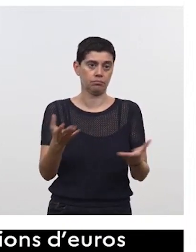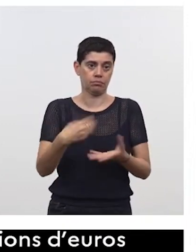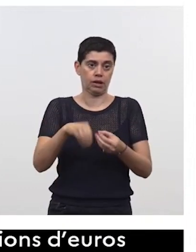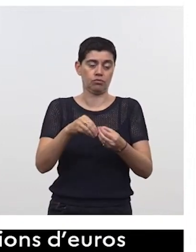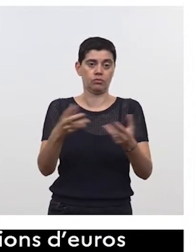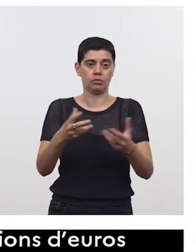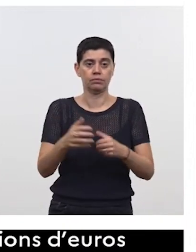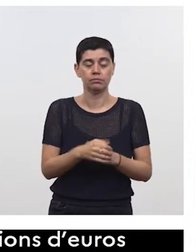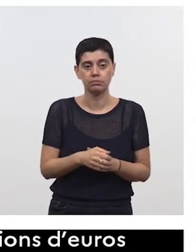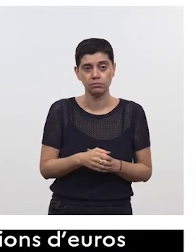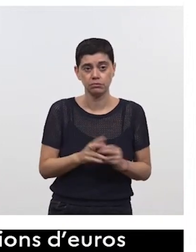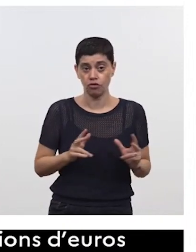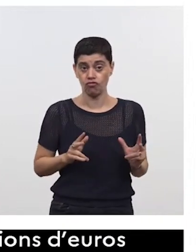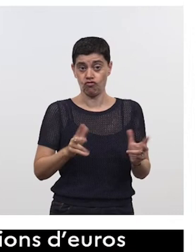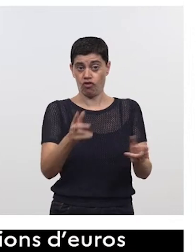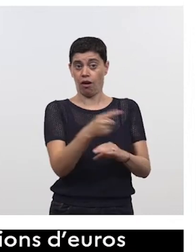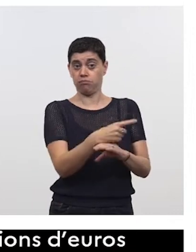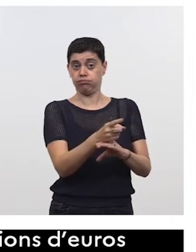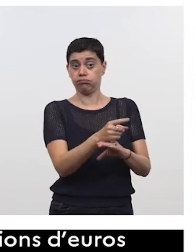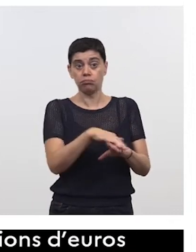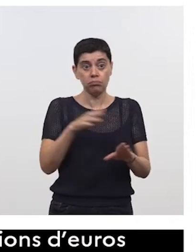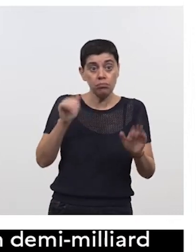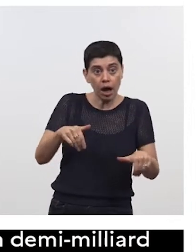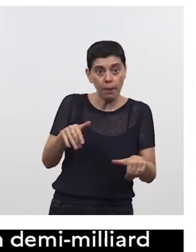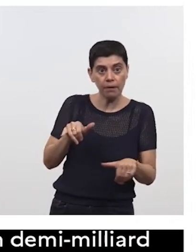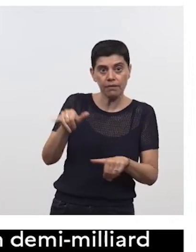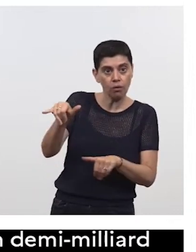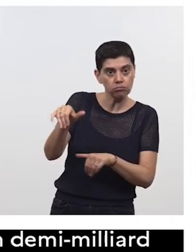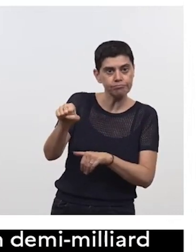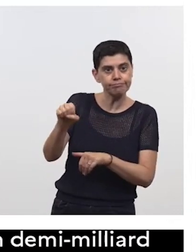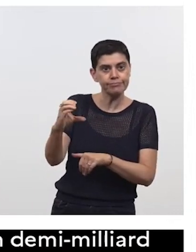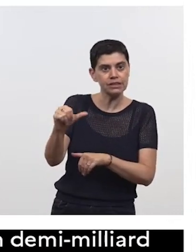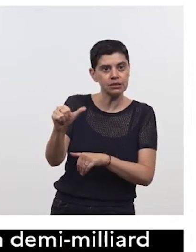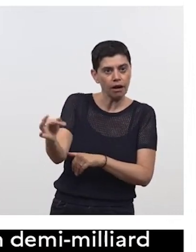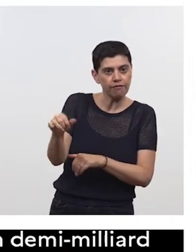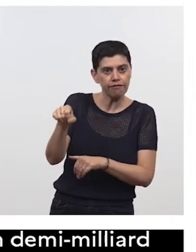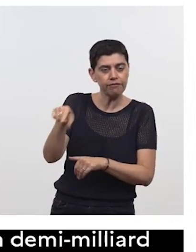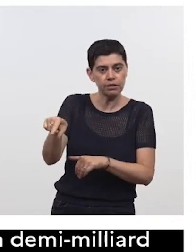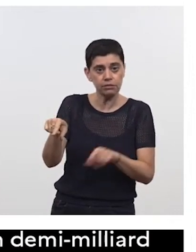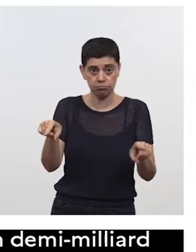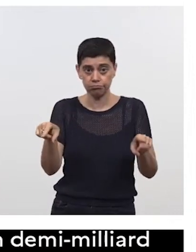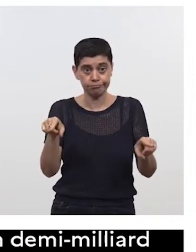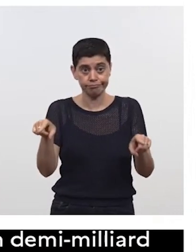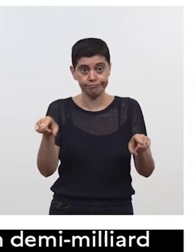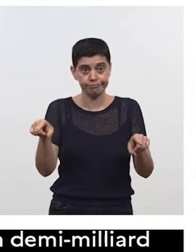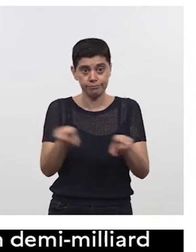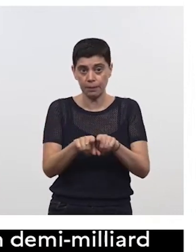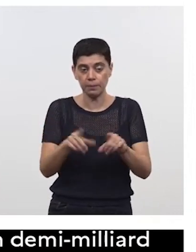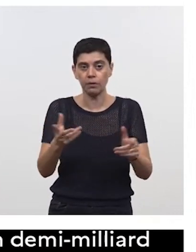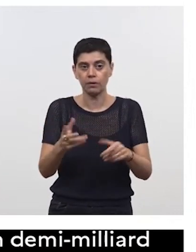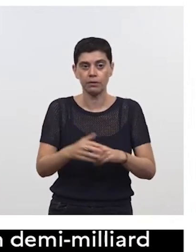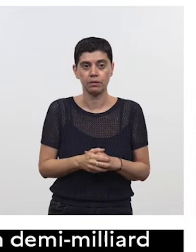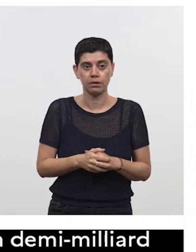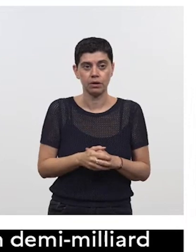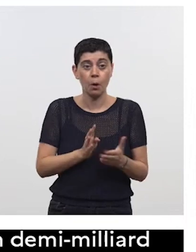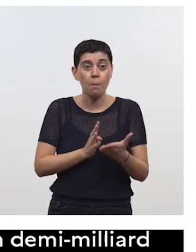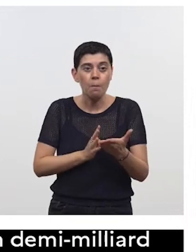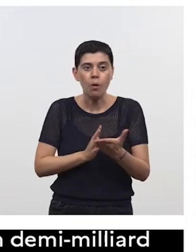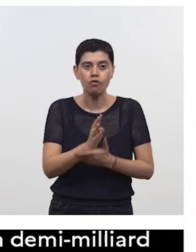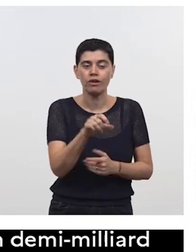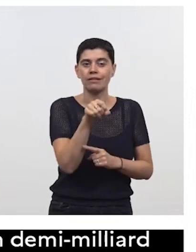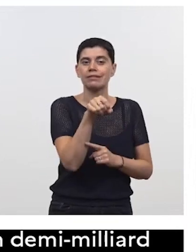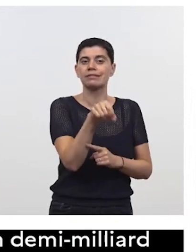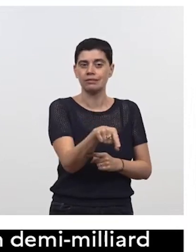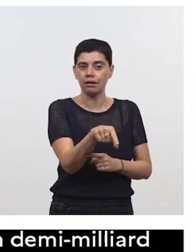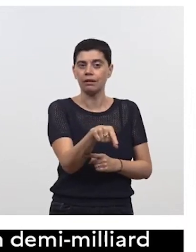projet de char, mais c'est valable aussi pour l'aviation, d'ailleurs, et le SCAF, évidemment, répond à cet enjeu, tout projet de char devra